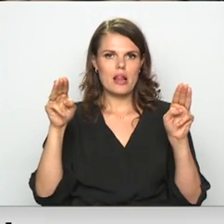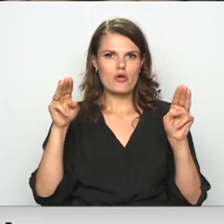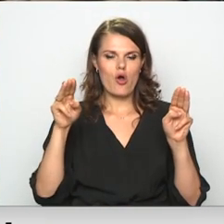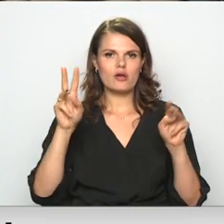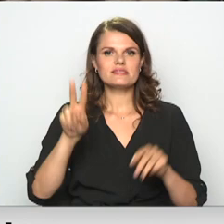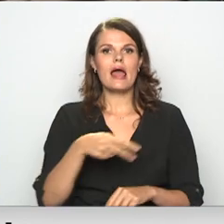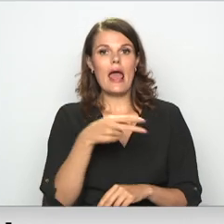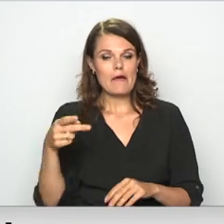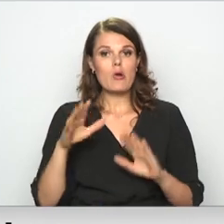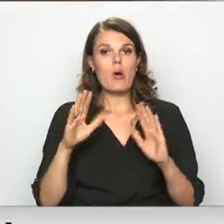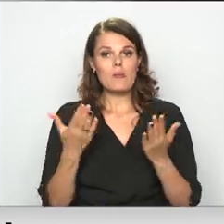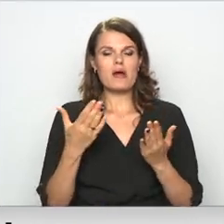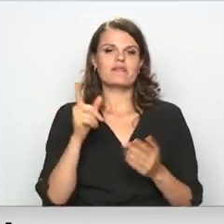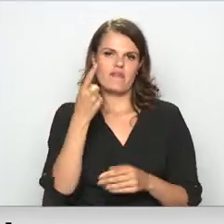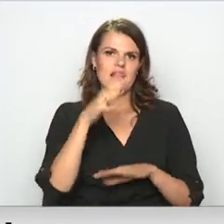gan vēl jāliem saimai.